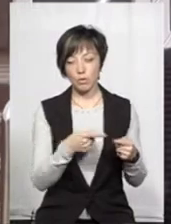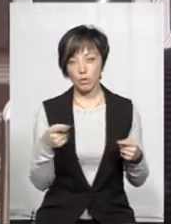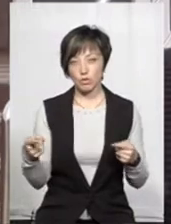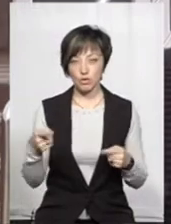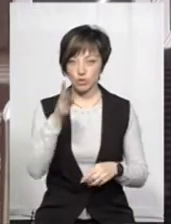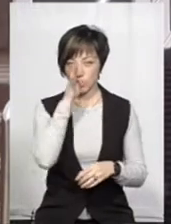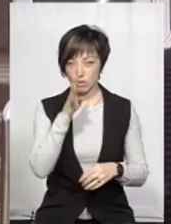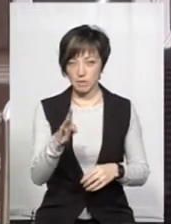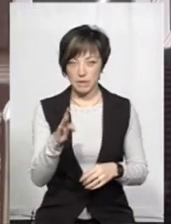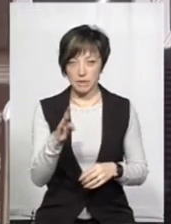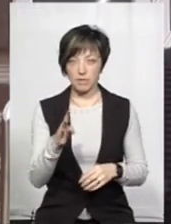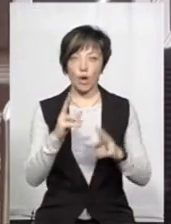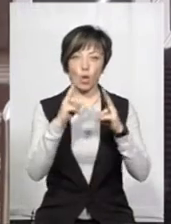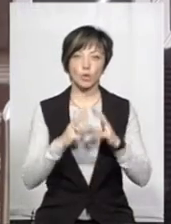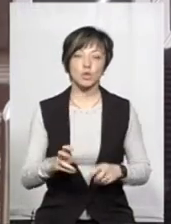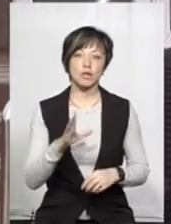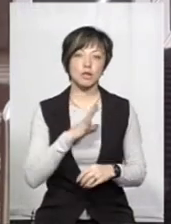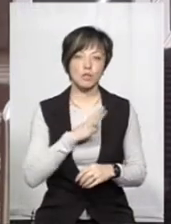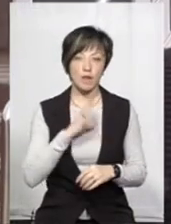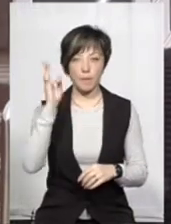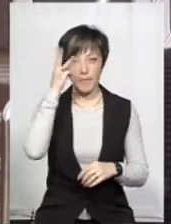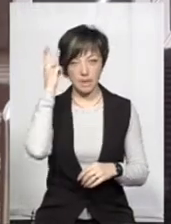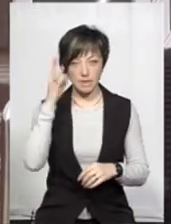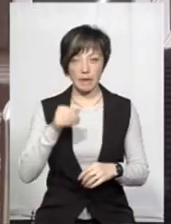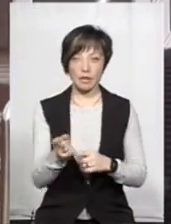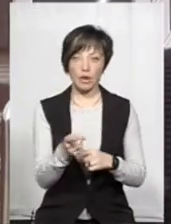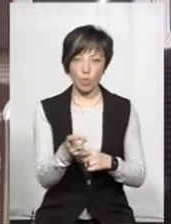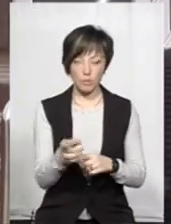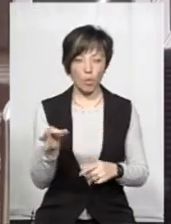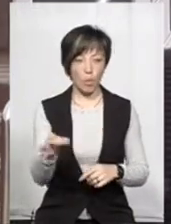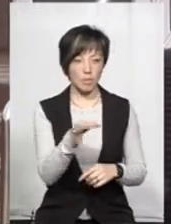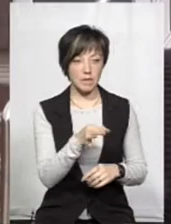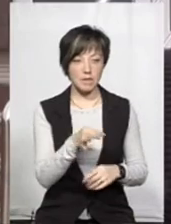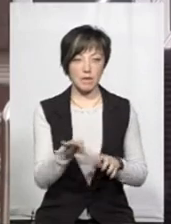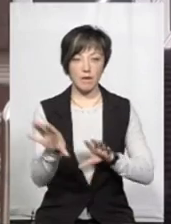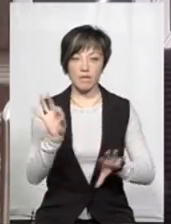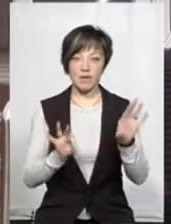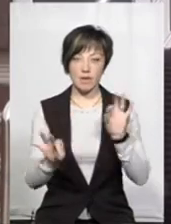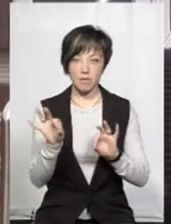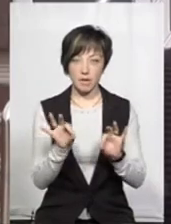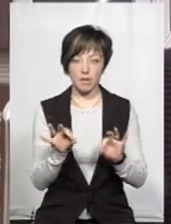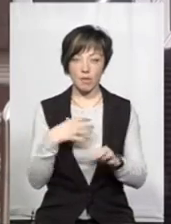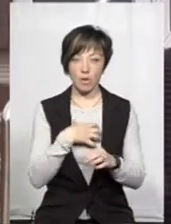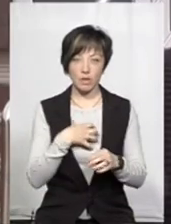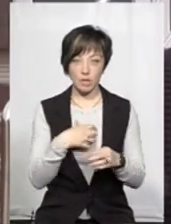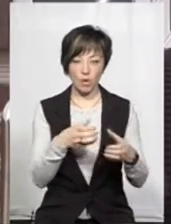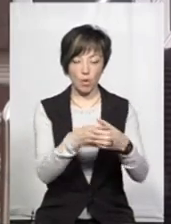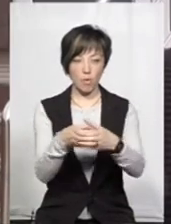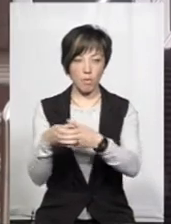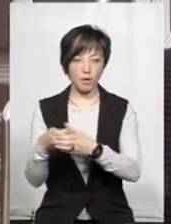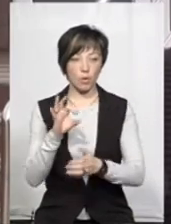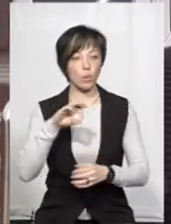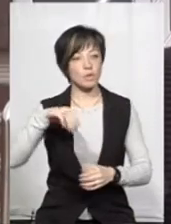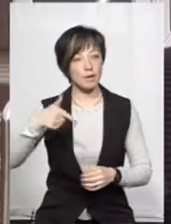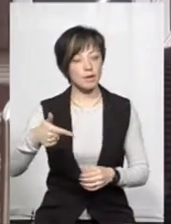чотирьох місяців досліджували Хмельницьку і Тернопільську область. Ми вибрали, були кілька пріоритетних громад, об'єднаних,